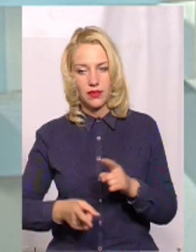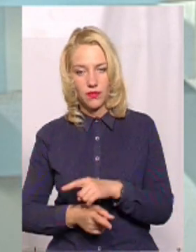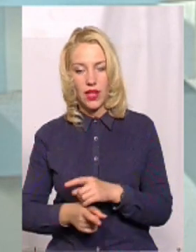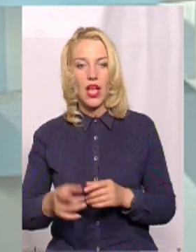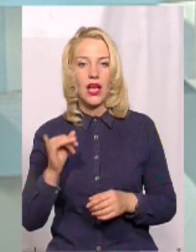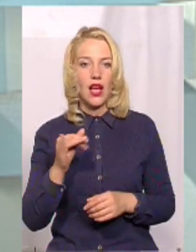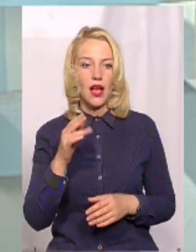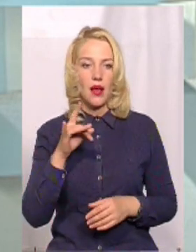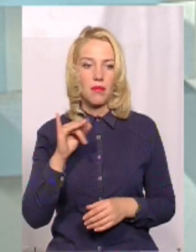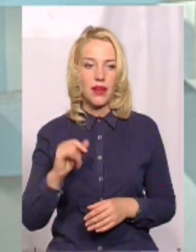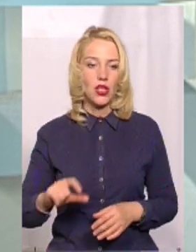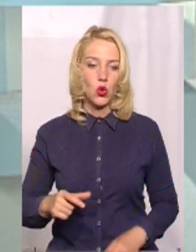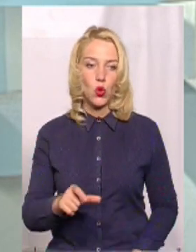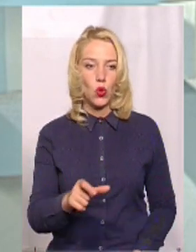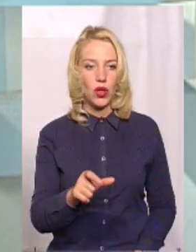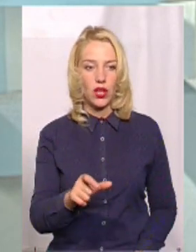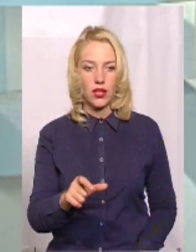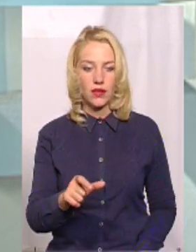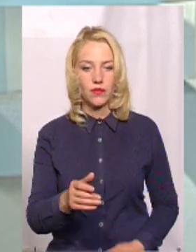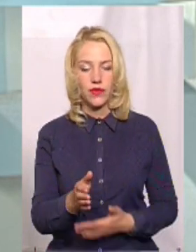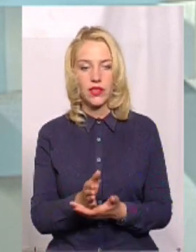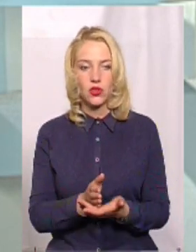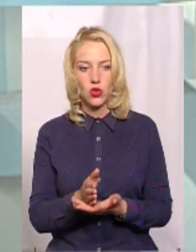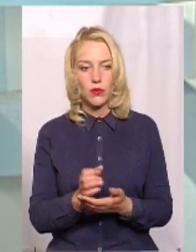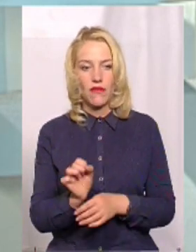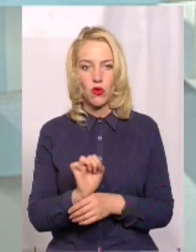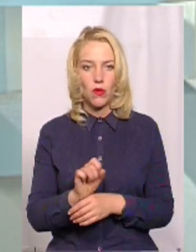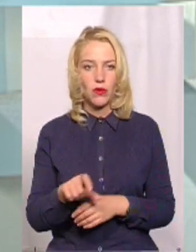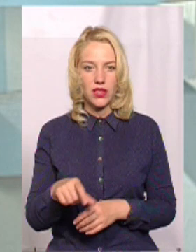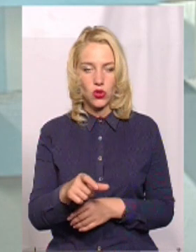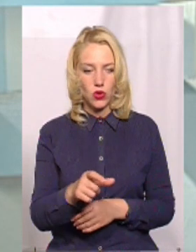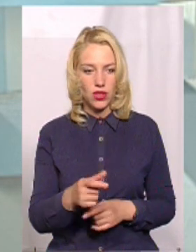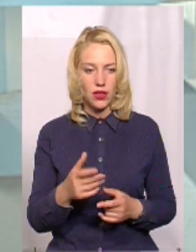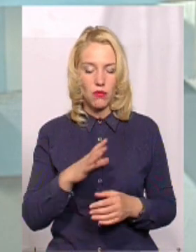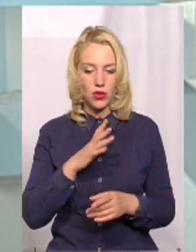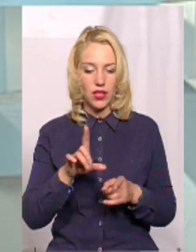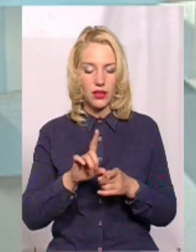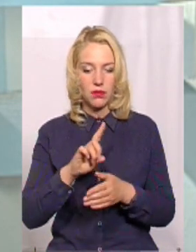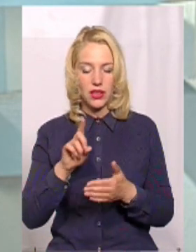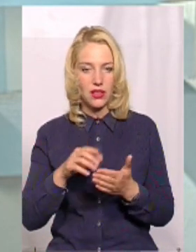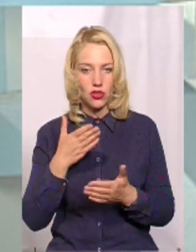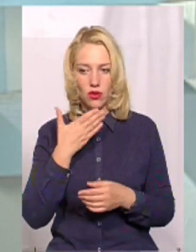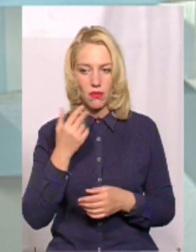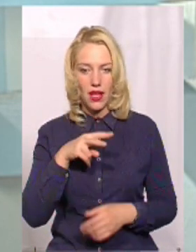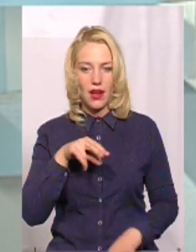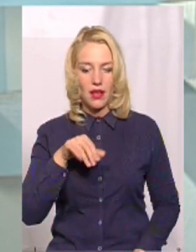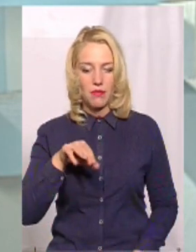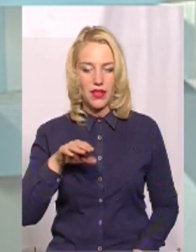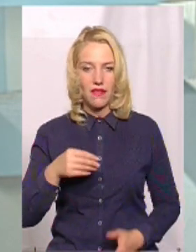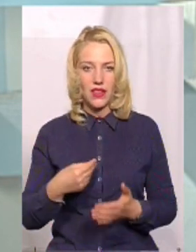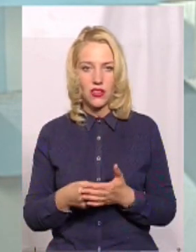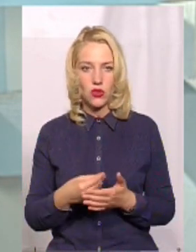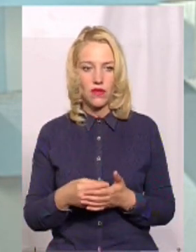дорогах, значить, в службі автомобільних доріг було такі питання. Якщо немає лімітів фінансування і